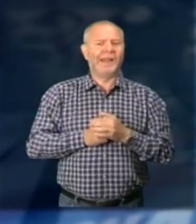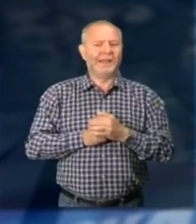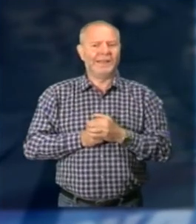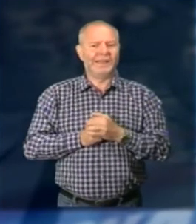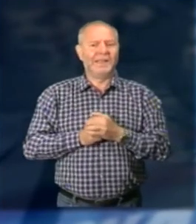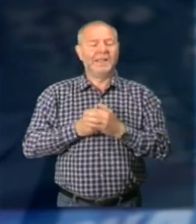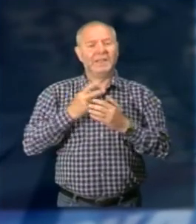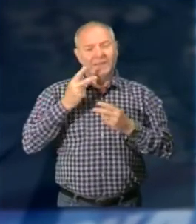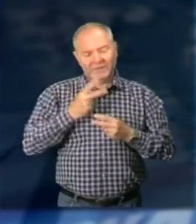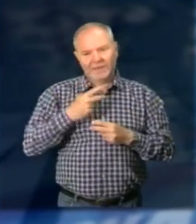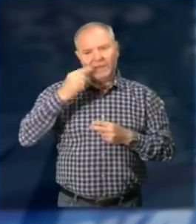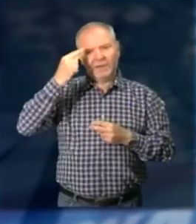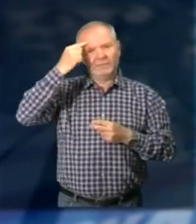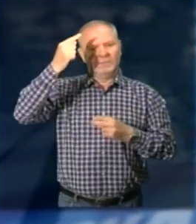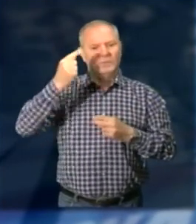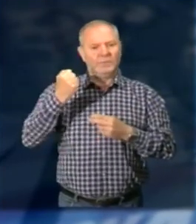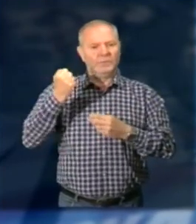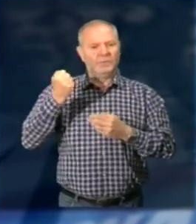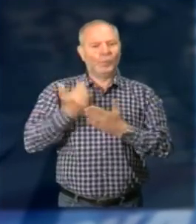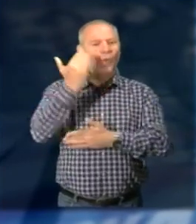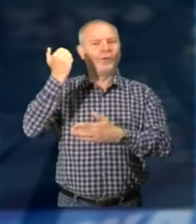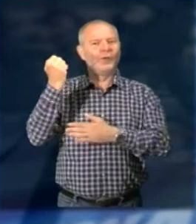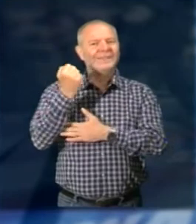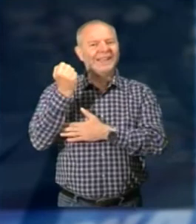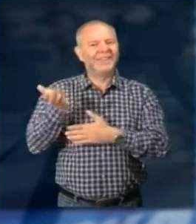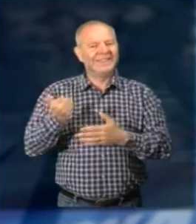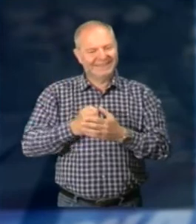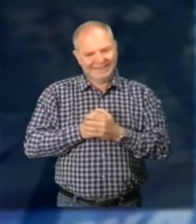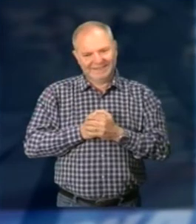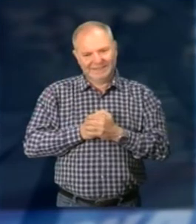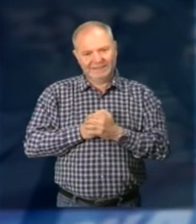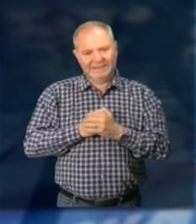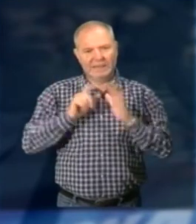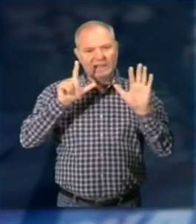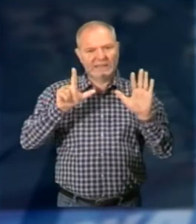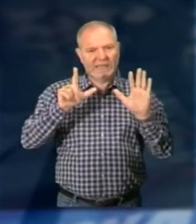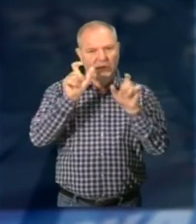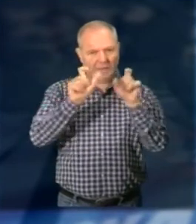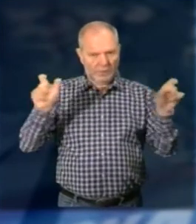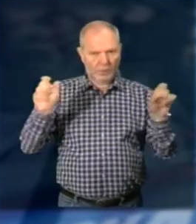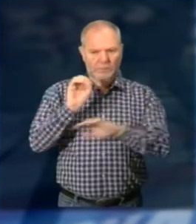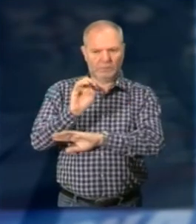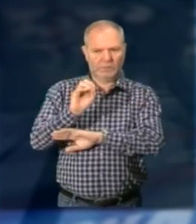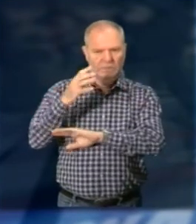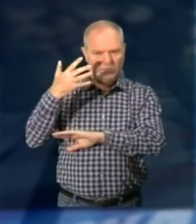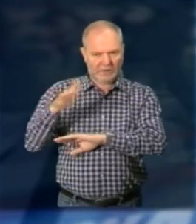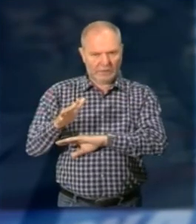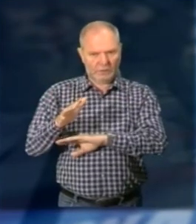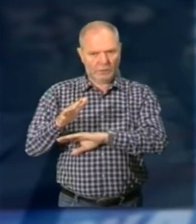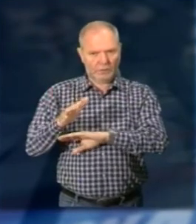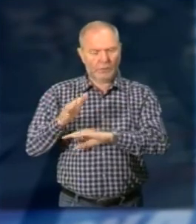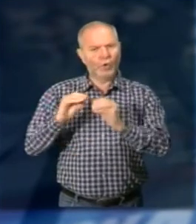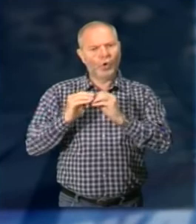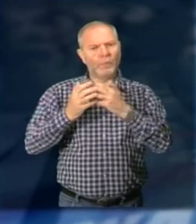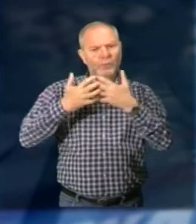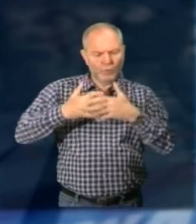va l'idea di avere nuovi servizi E sono state formate in tutto 7 persone Due lo sono già nel comune di Montescheno E credo che